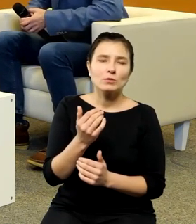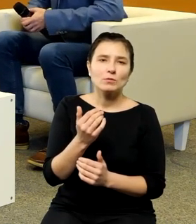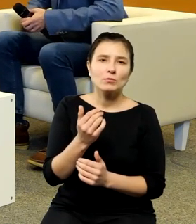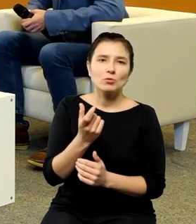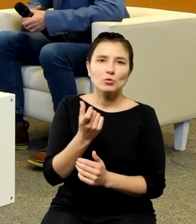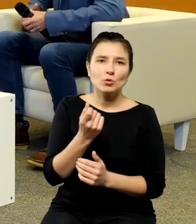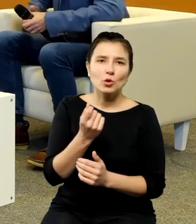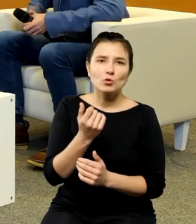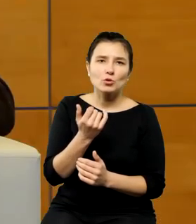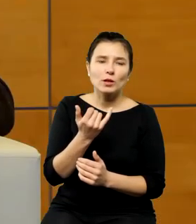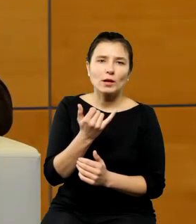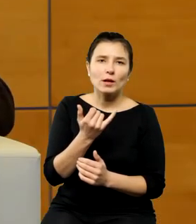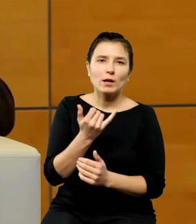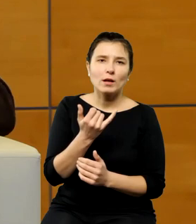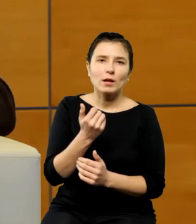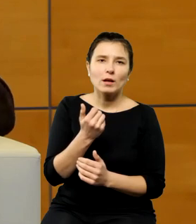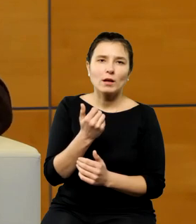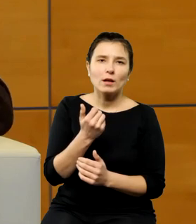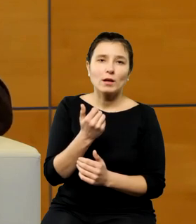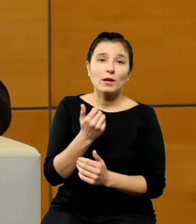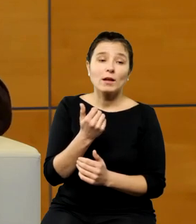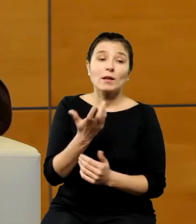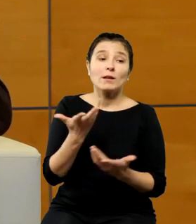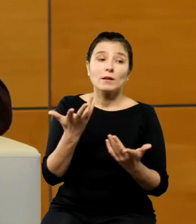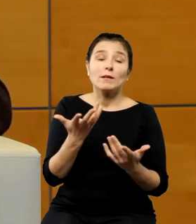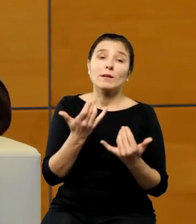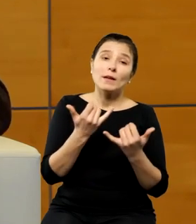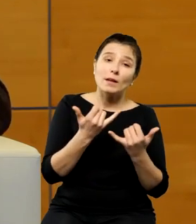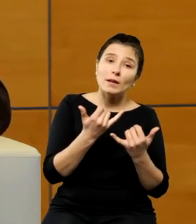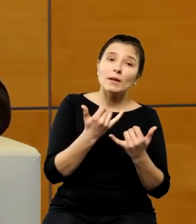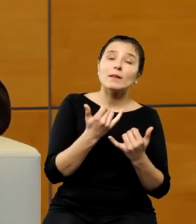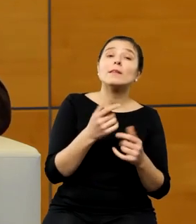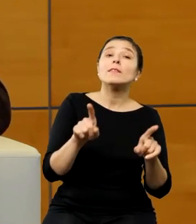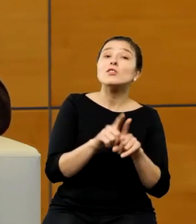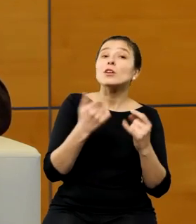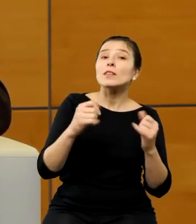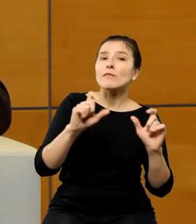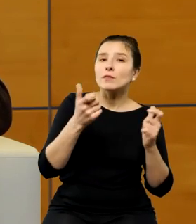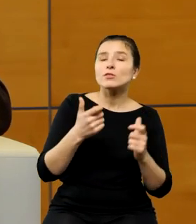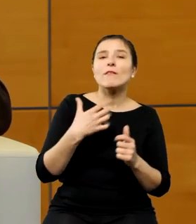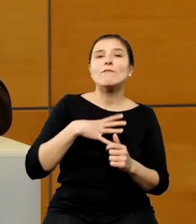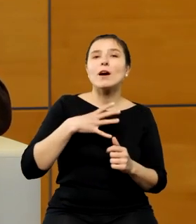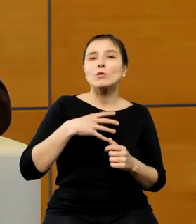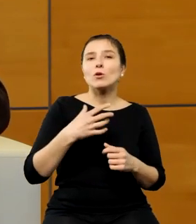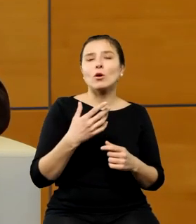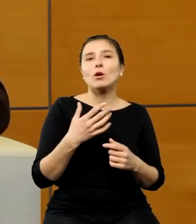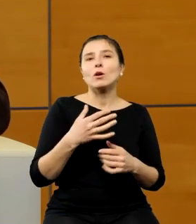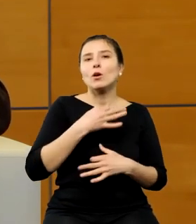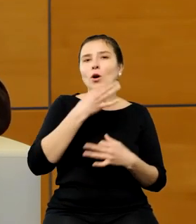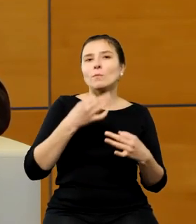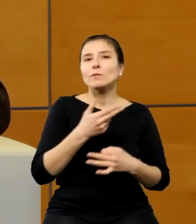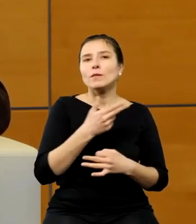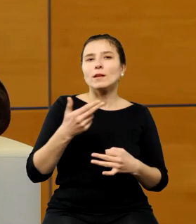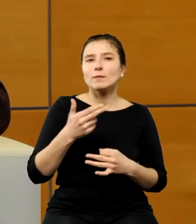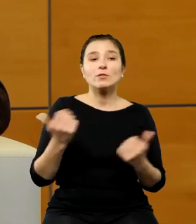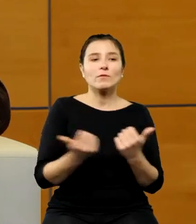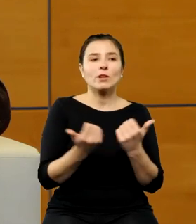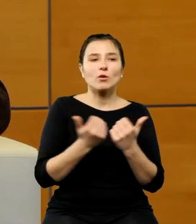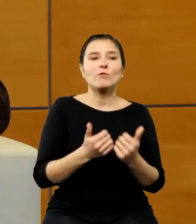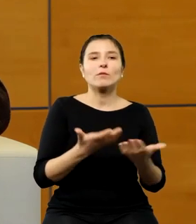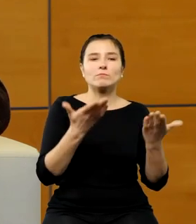warto przypomnieć zwłaszcza w Krakowie wielki dorobek Ludwika Aleksandra Bilkenmajera